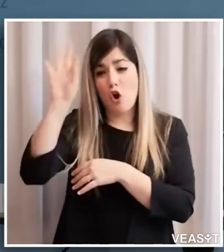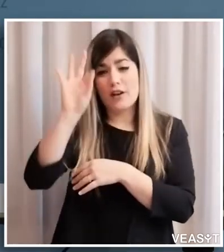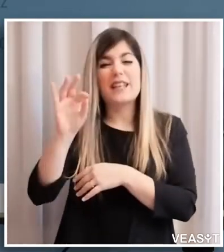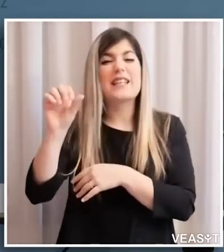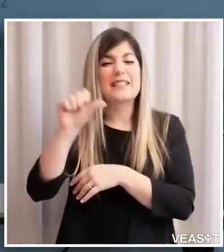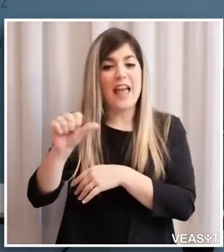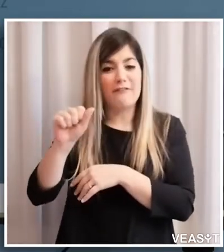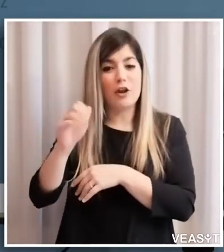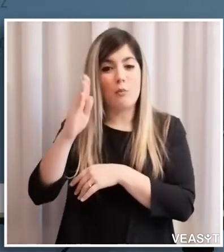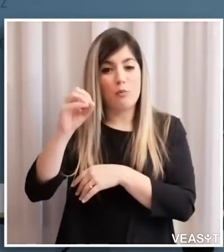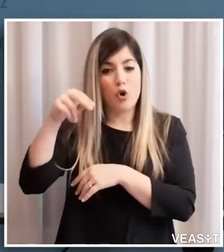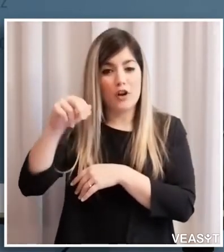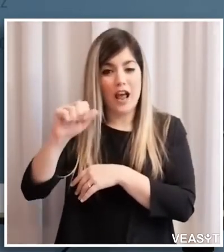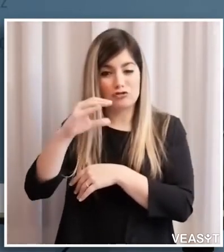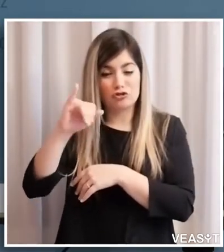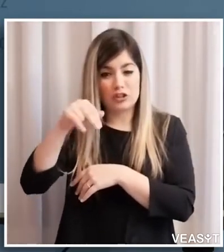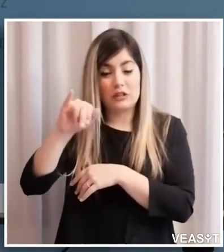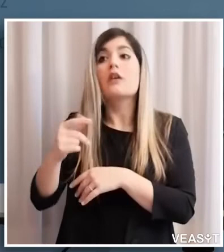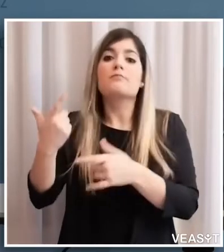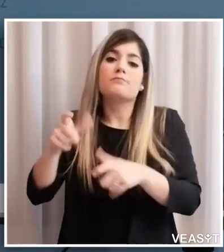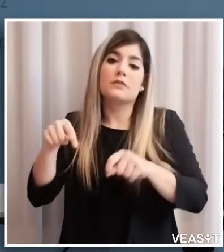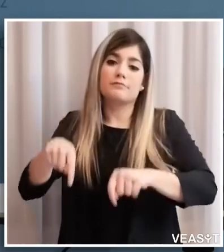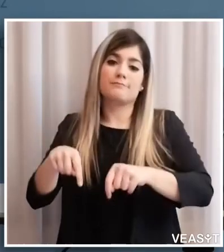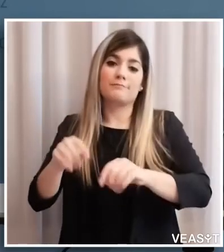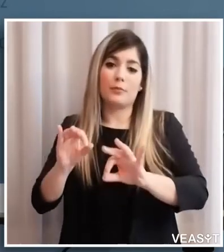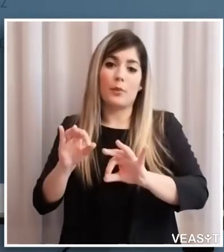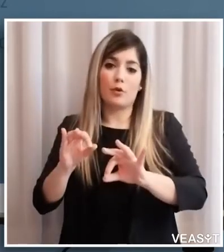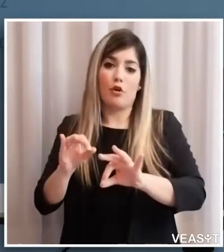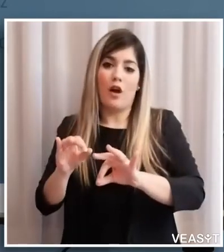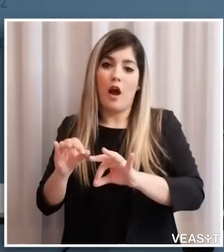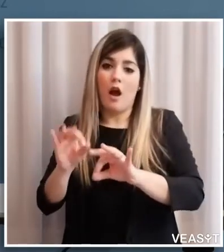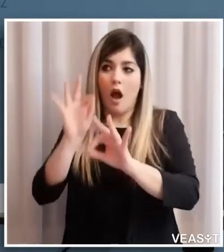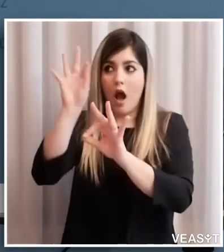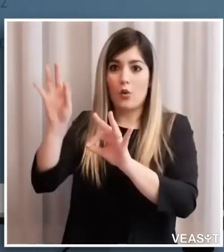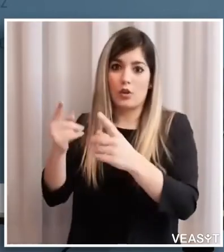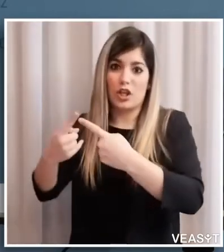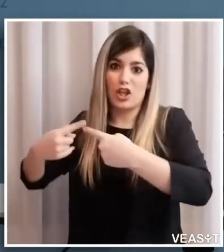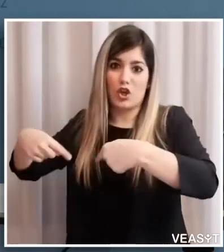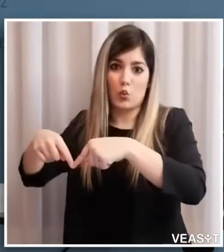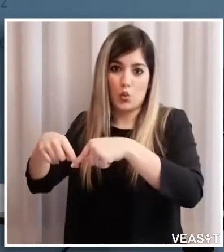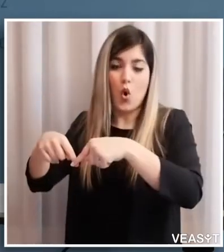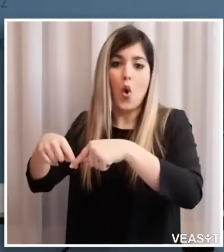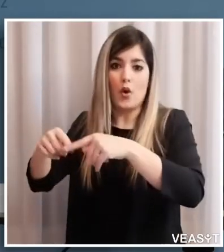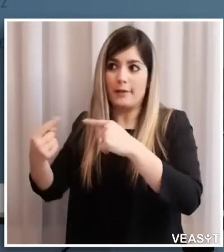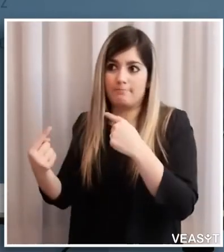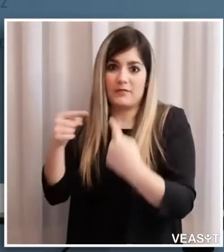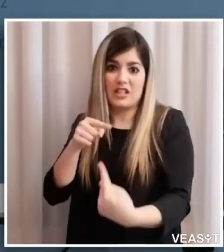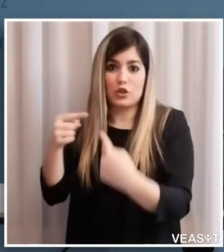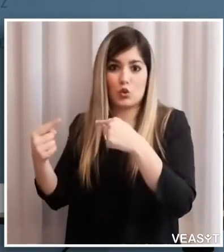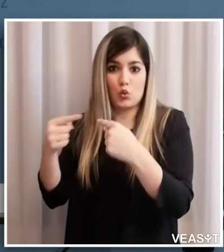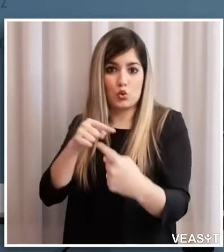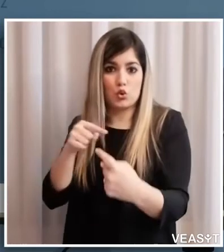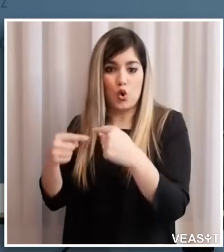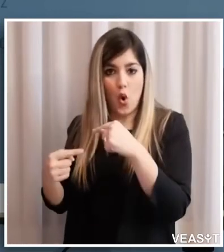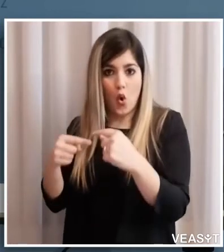cosiddetta cabina di regia si riunirà per discutere proprio la cosiddetta